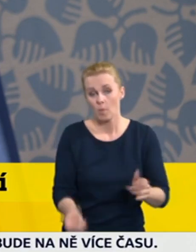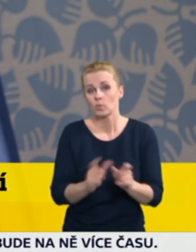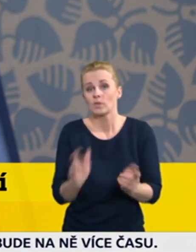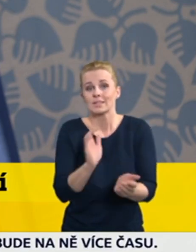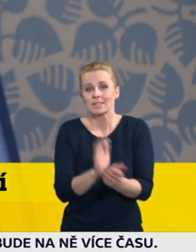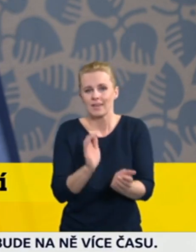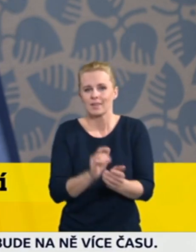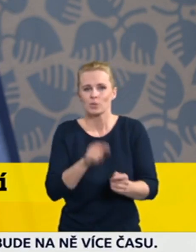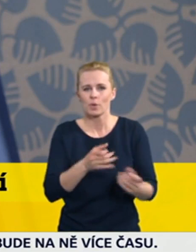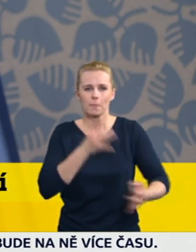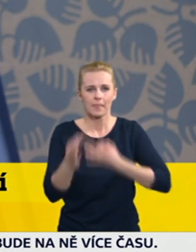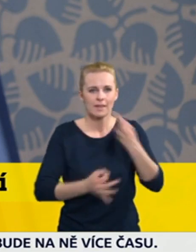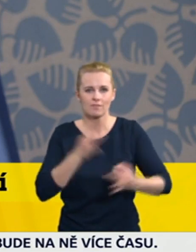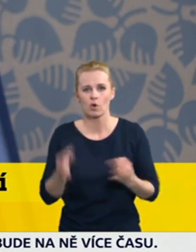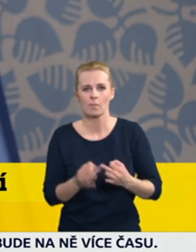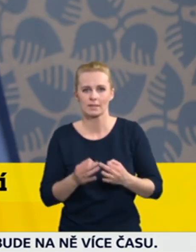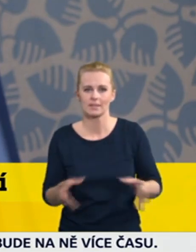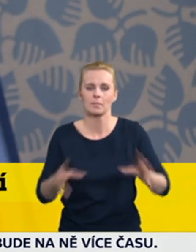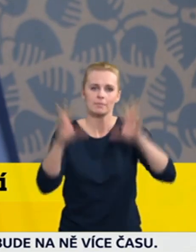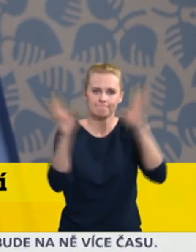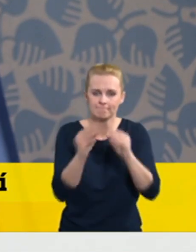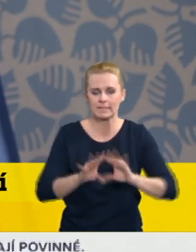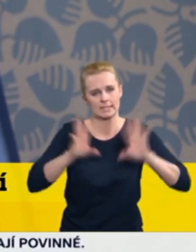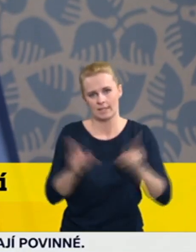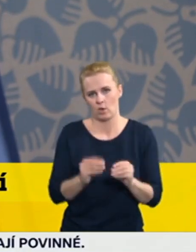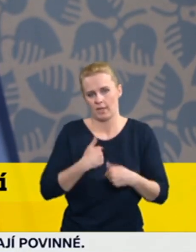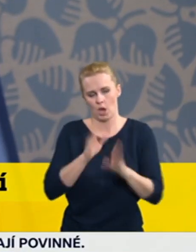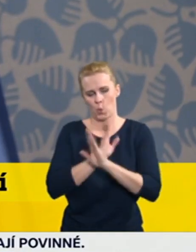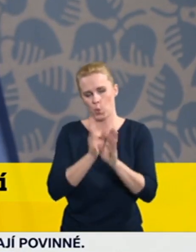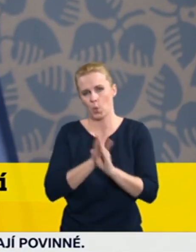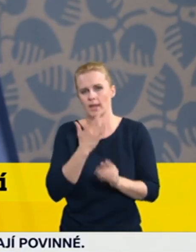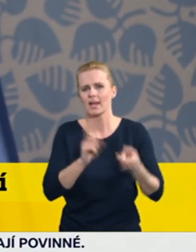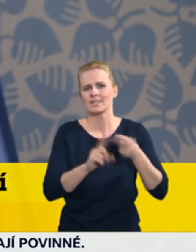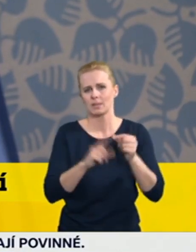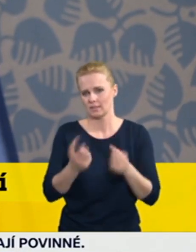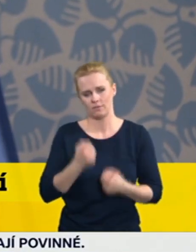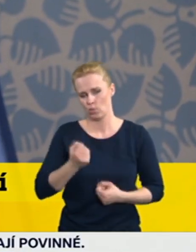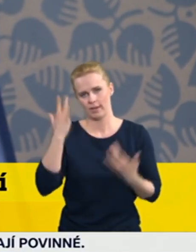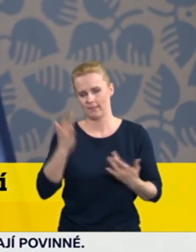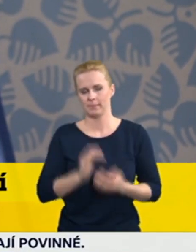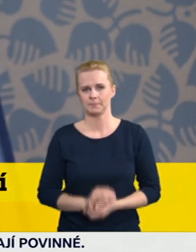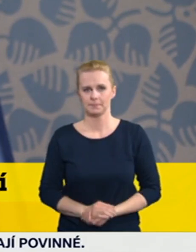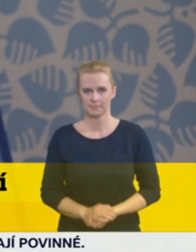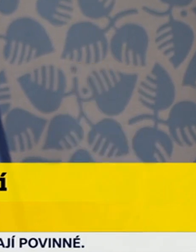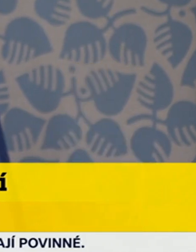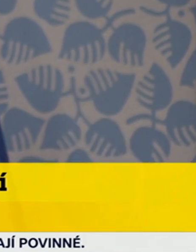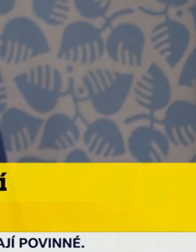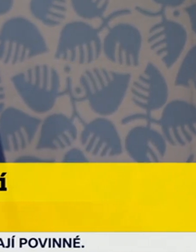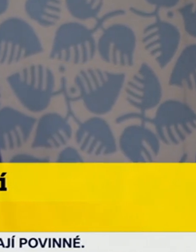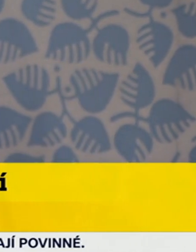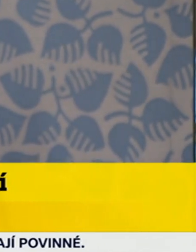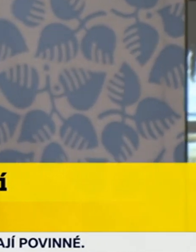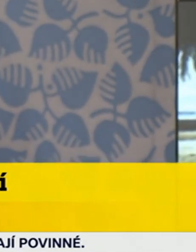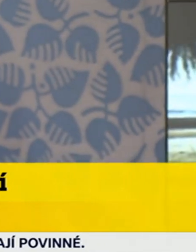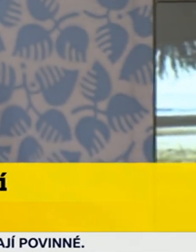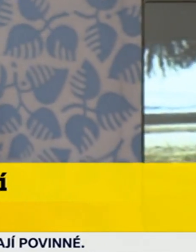takzvanou souhodnou informaci o přípravku SPC tohoto preparátu. Další dotaz, děkuji. Televize Nová.